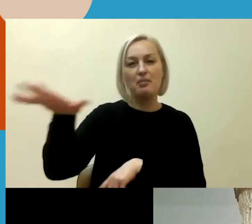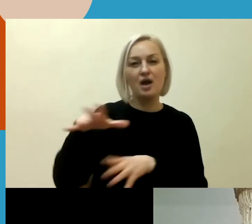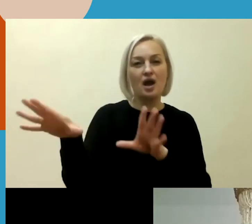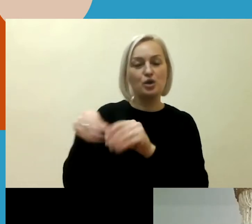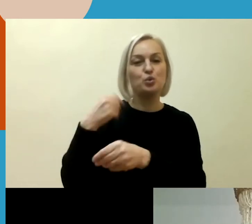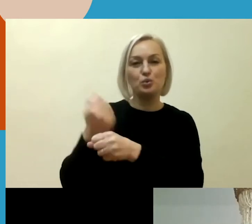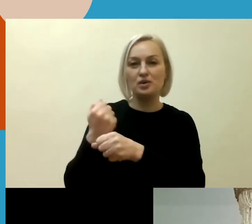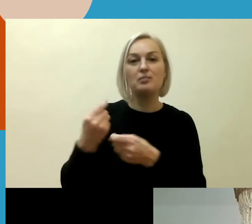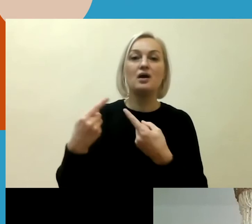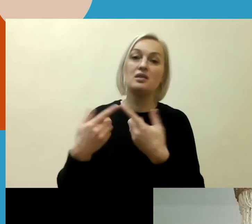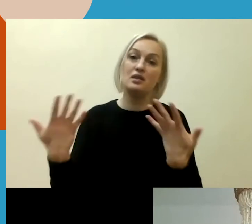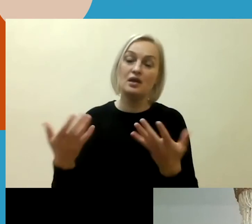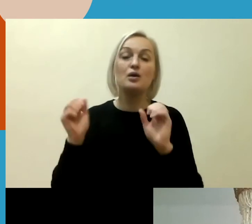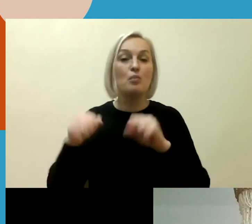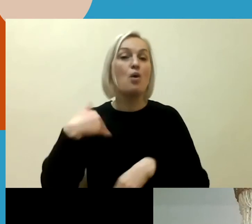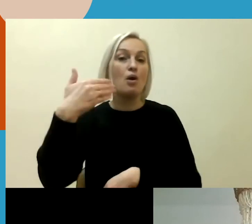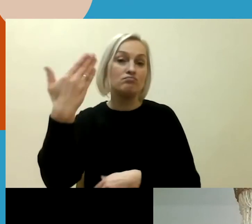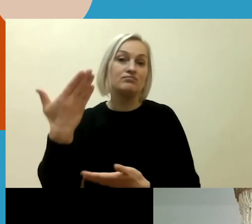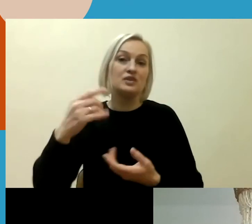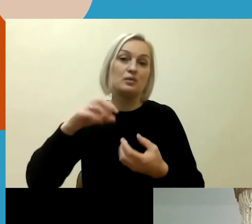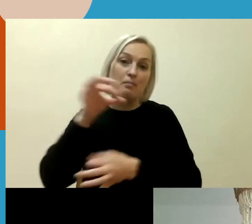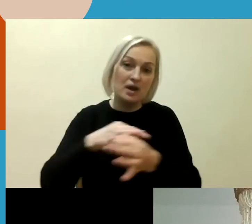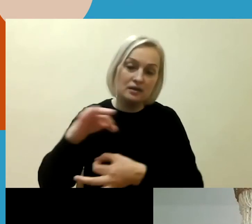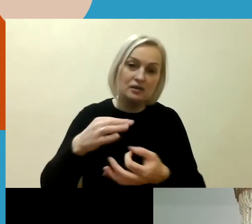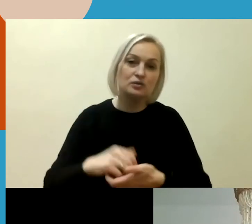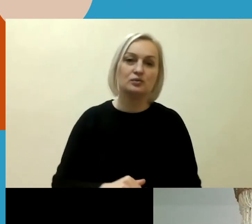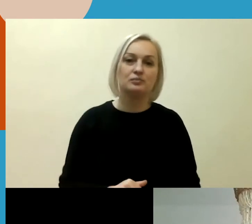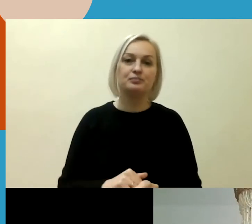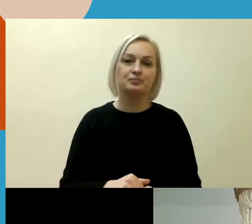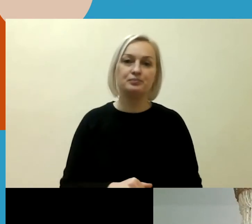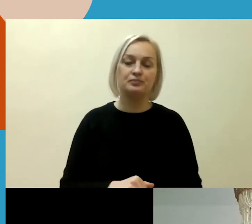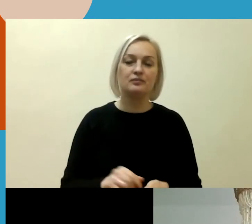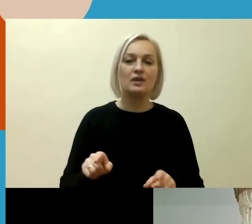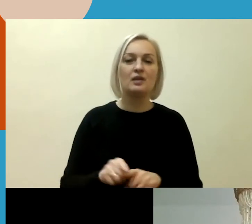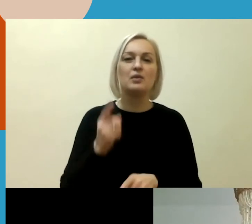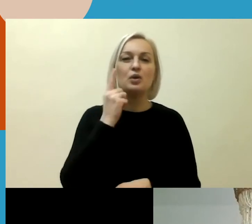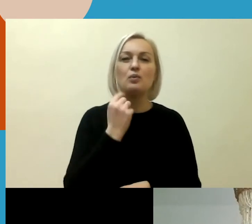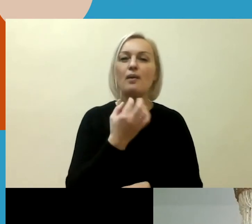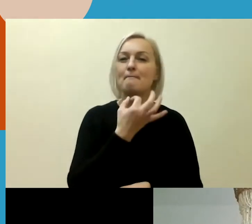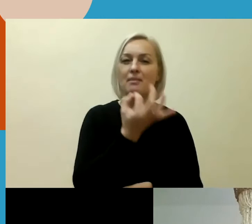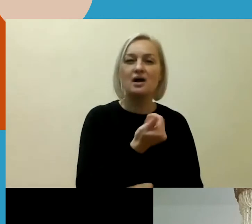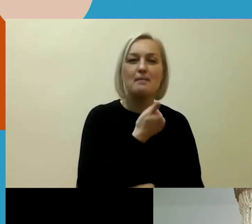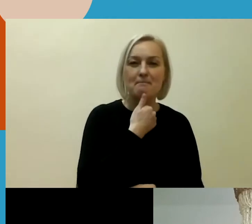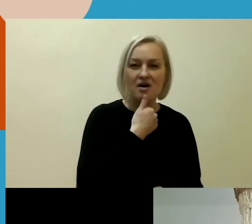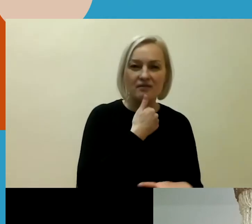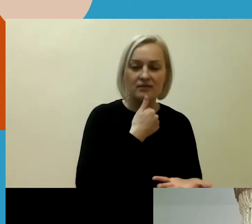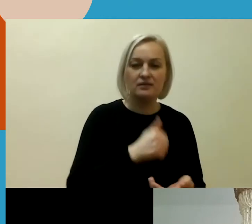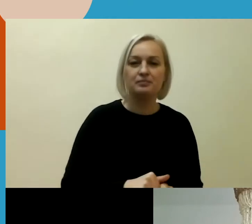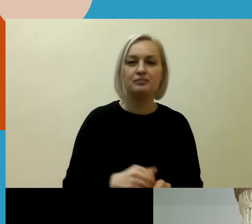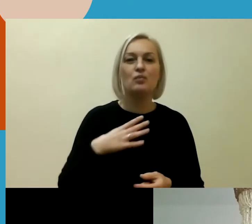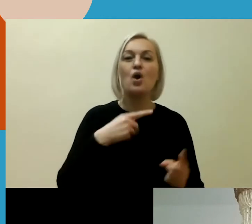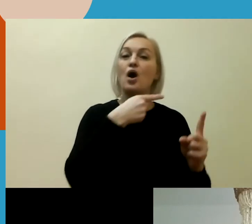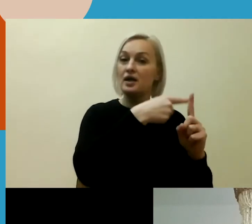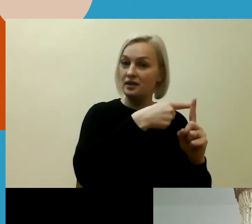galima bus gal padiskutuoti, bet aš noriu paminėti vieną tokią praktiką, kuri buvo visai teigiama, bet